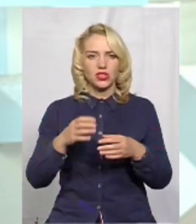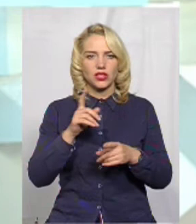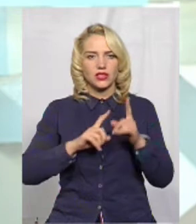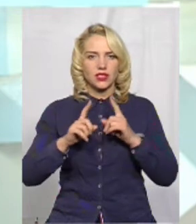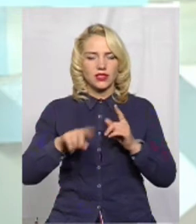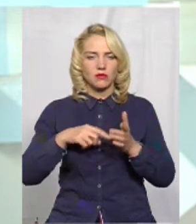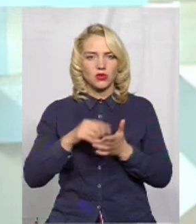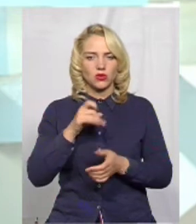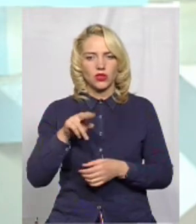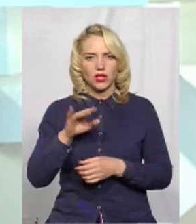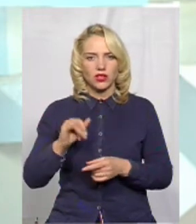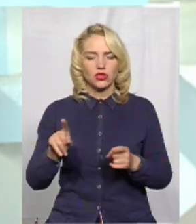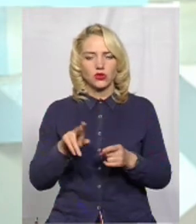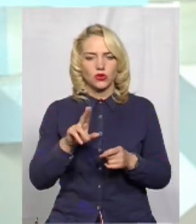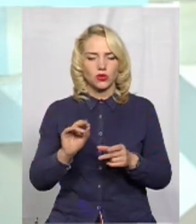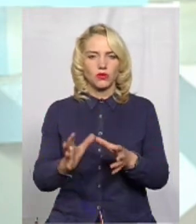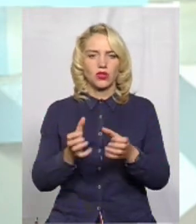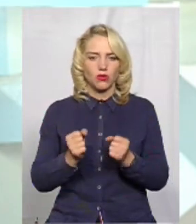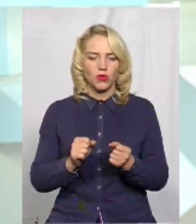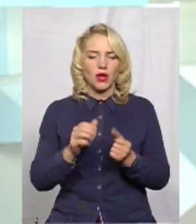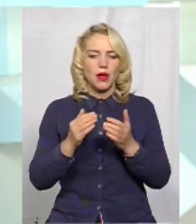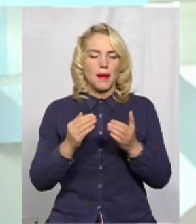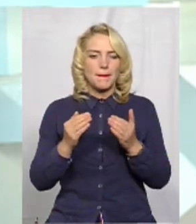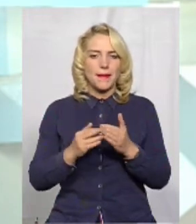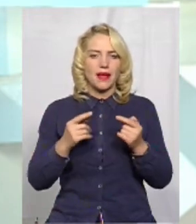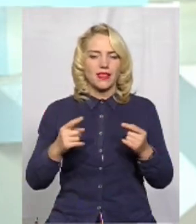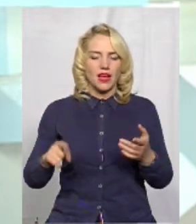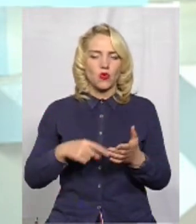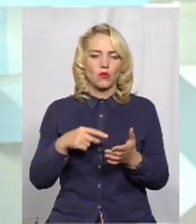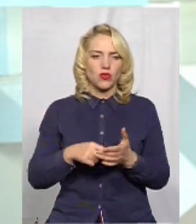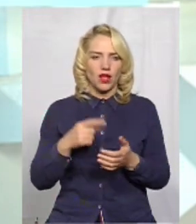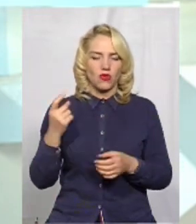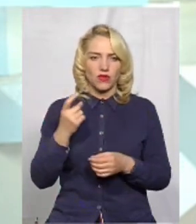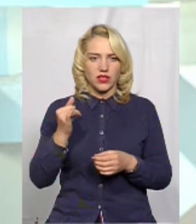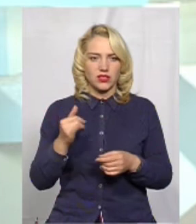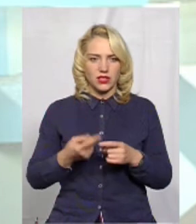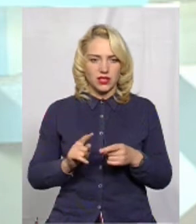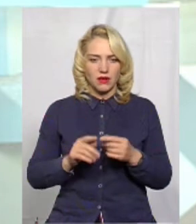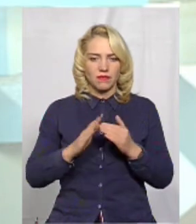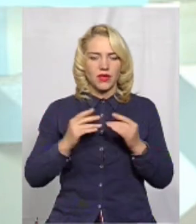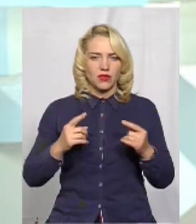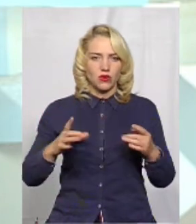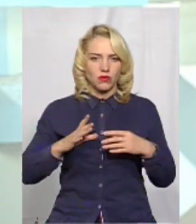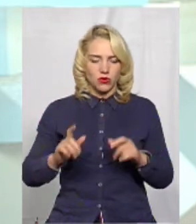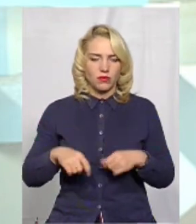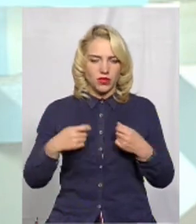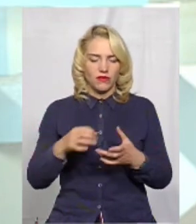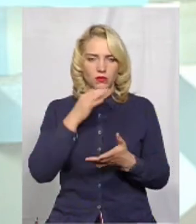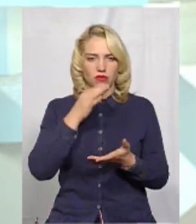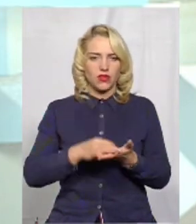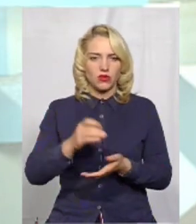по прийому майна в комунальну власність, і було це майно передано відповідальному